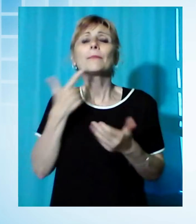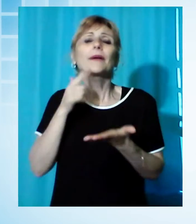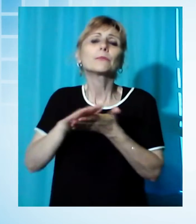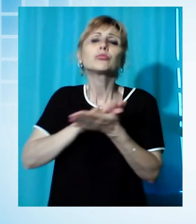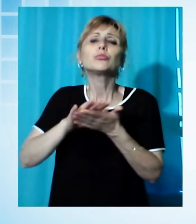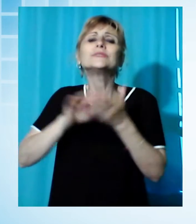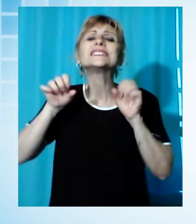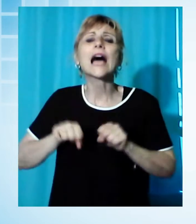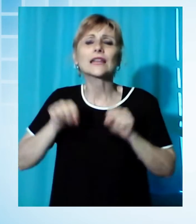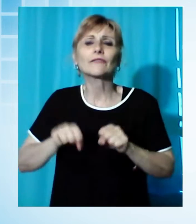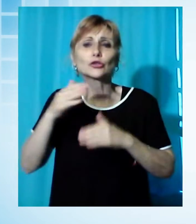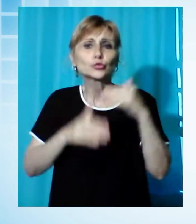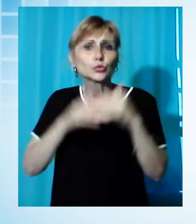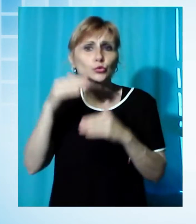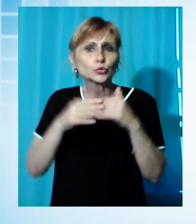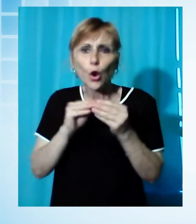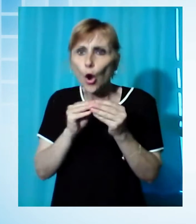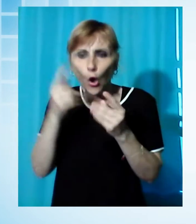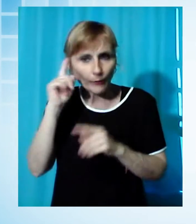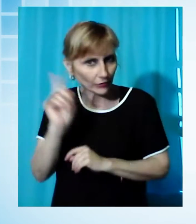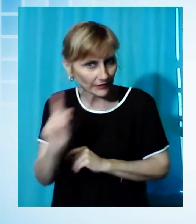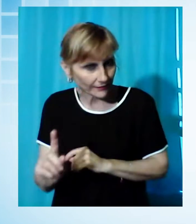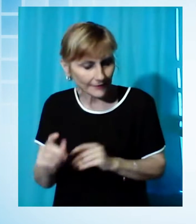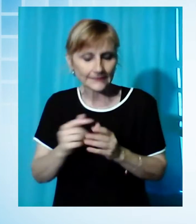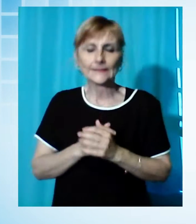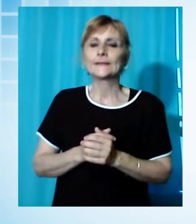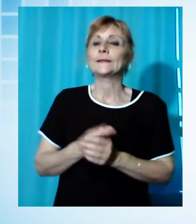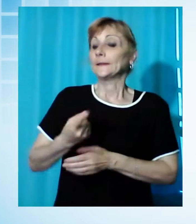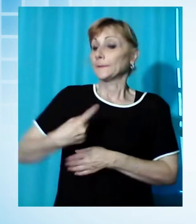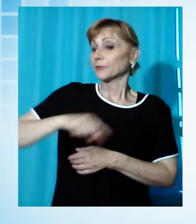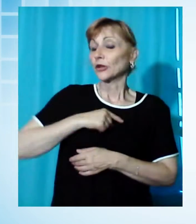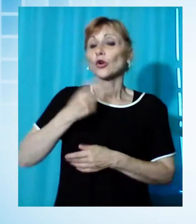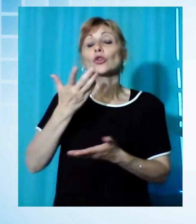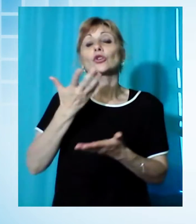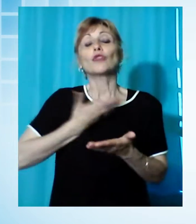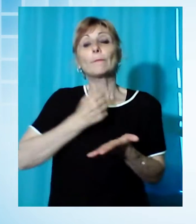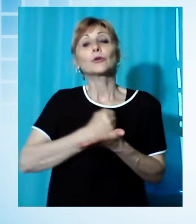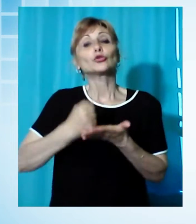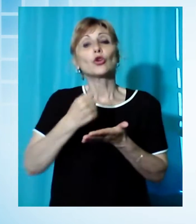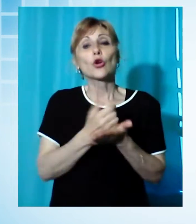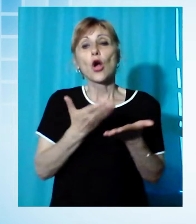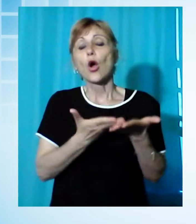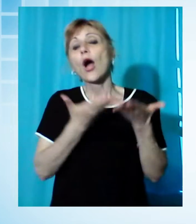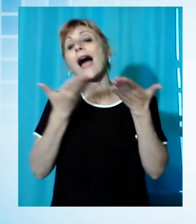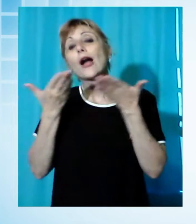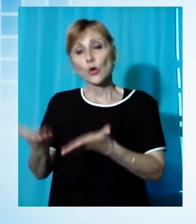Noi abbiamo già un protocollo di accoglienza sicura che deve essere vagliato dal Governo centrale, quindi siamo in attesa e